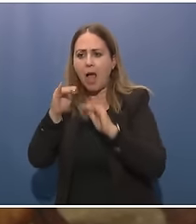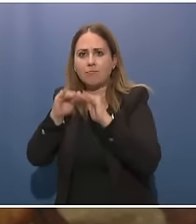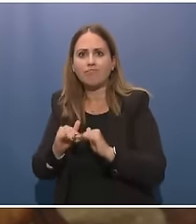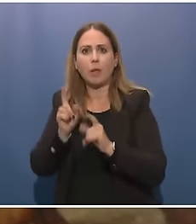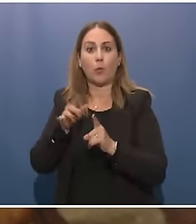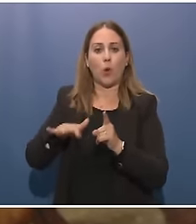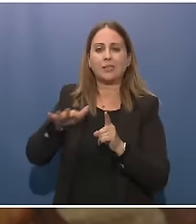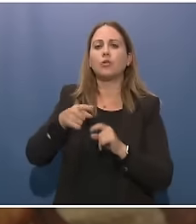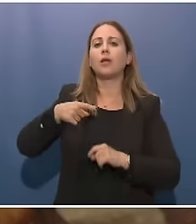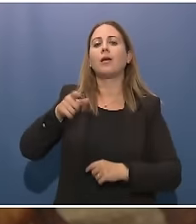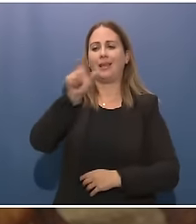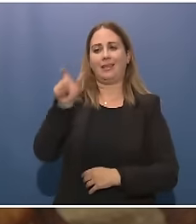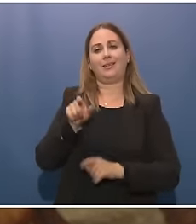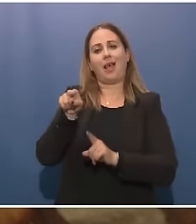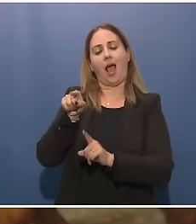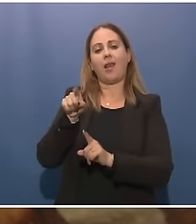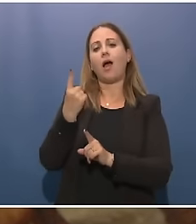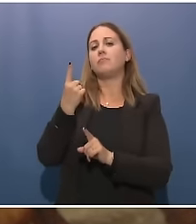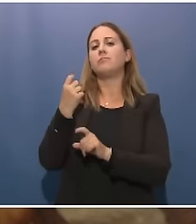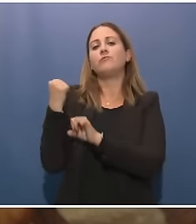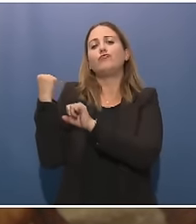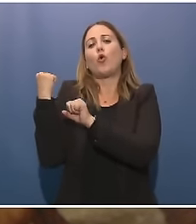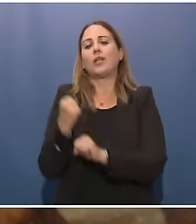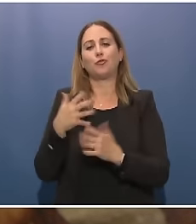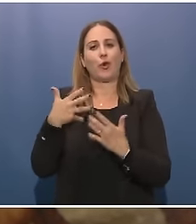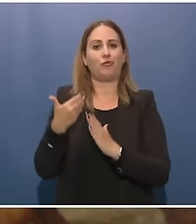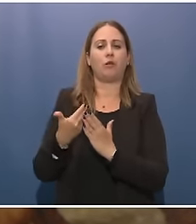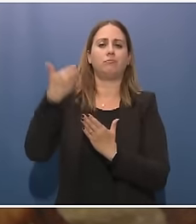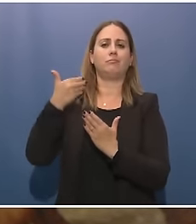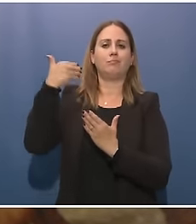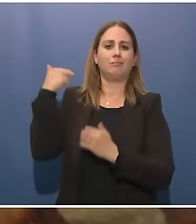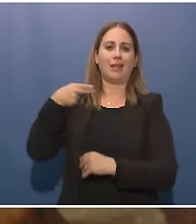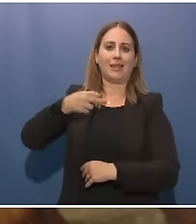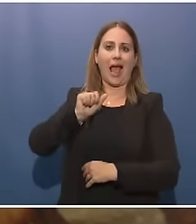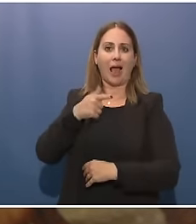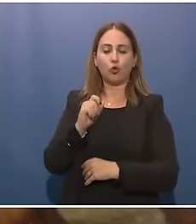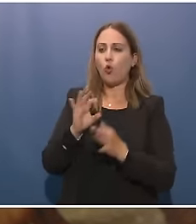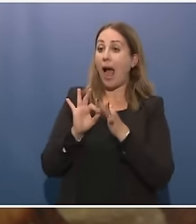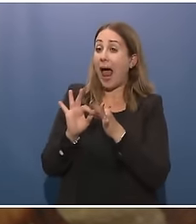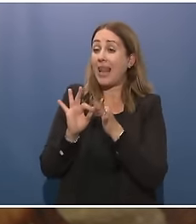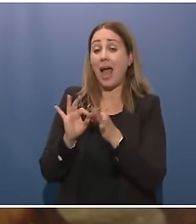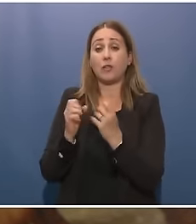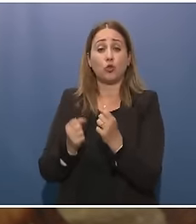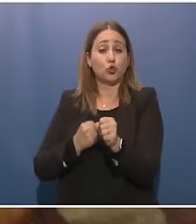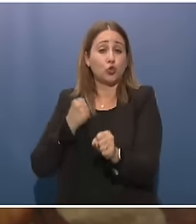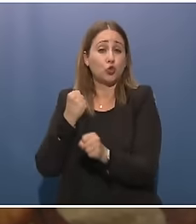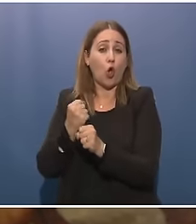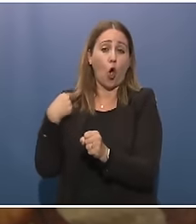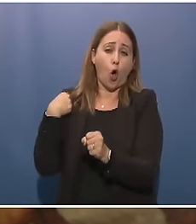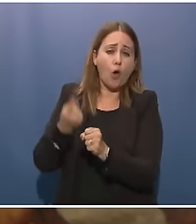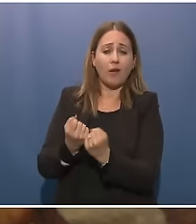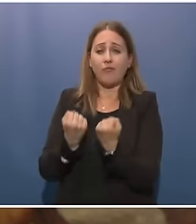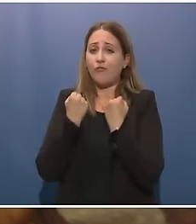della Nato, è un alleato storico, forte, contribuito in moltissimi modi alla